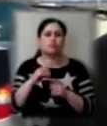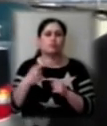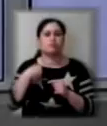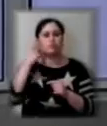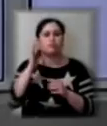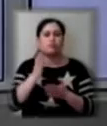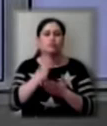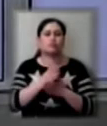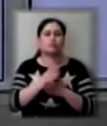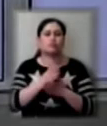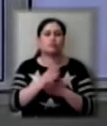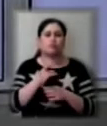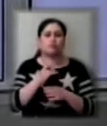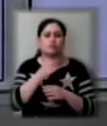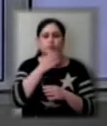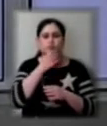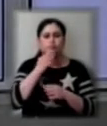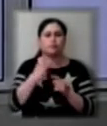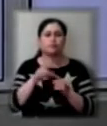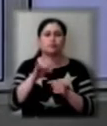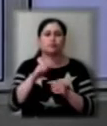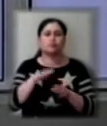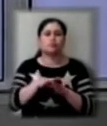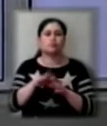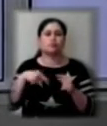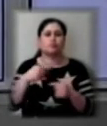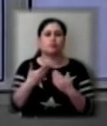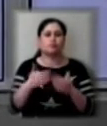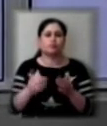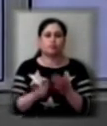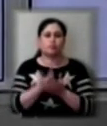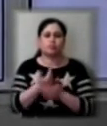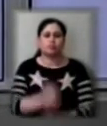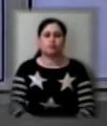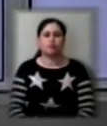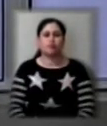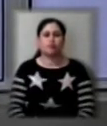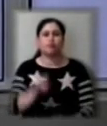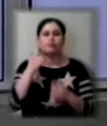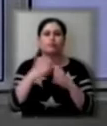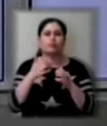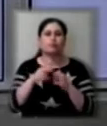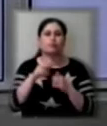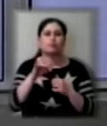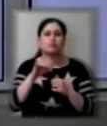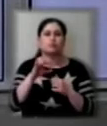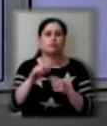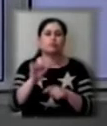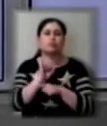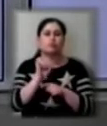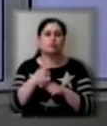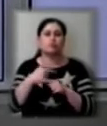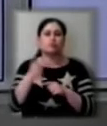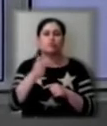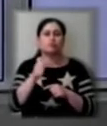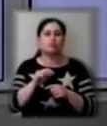район. Цей сюжет повністю дивіться у наступному випуску. У Херсоні дезінфікують зупинки громадського транспорту.